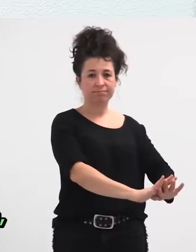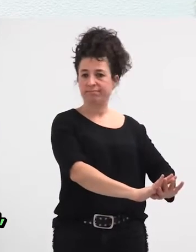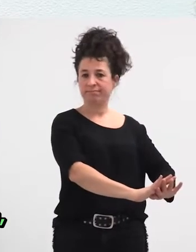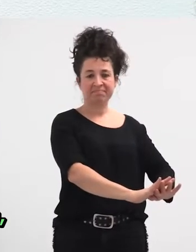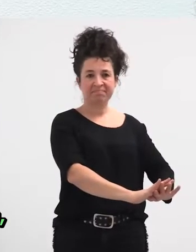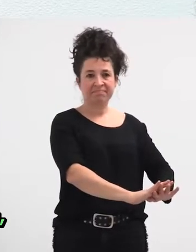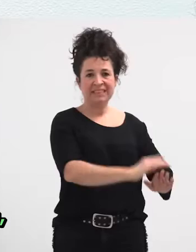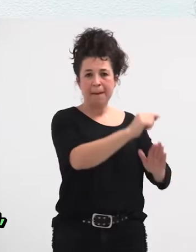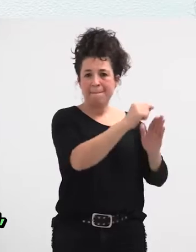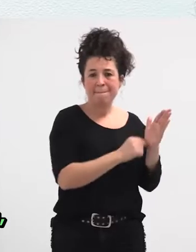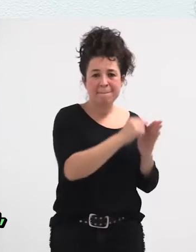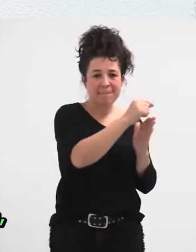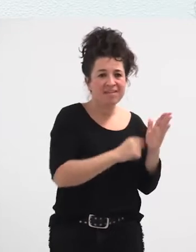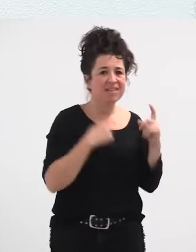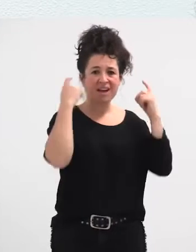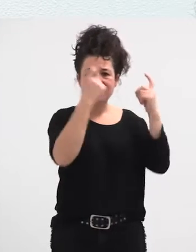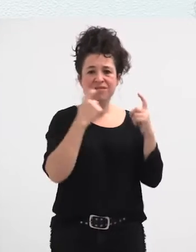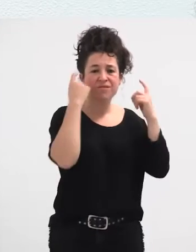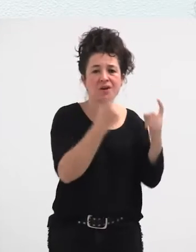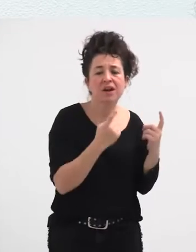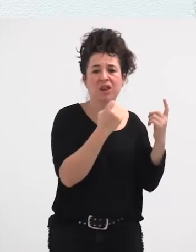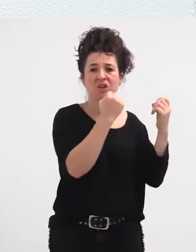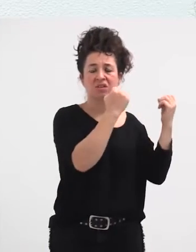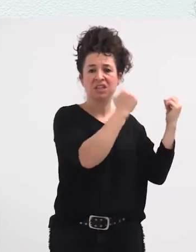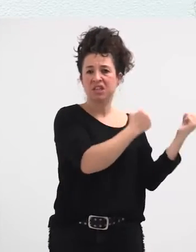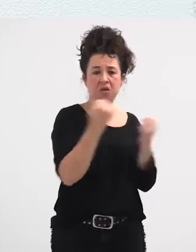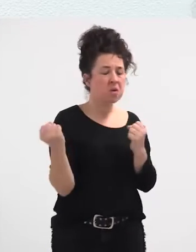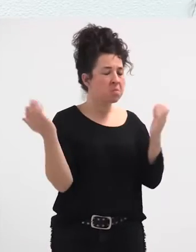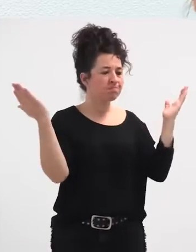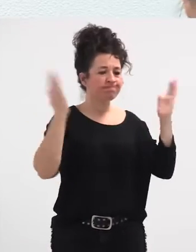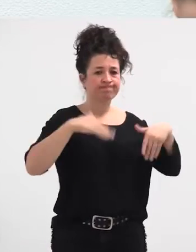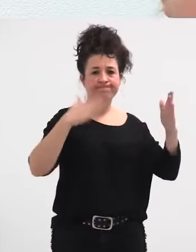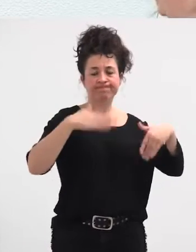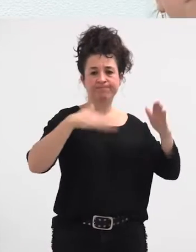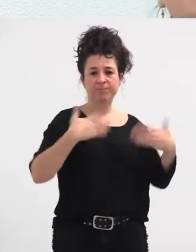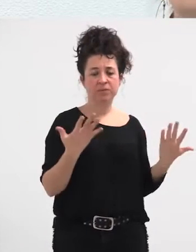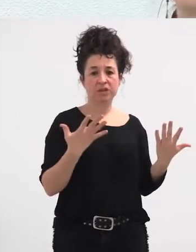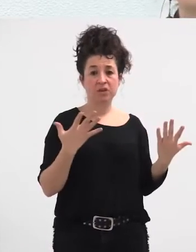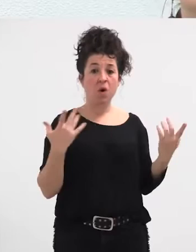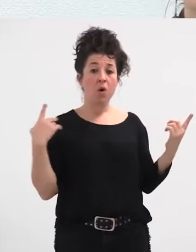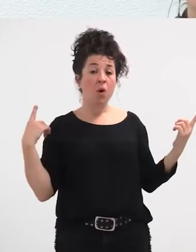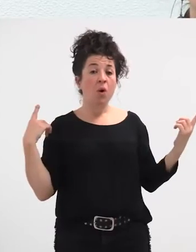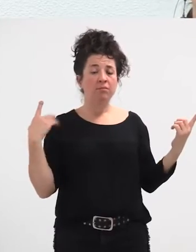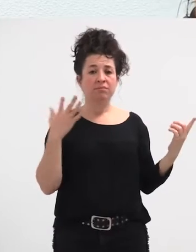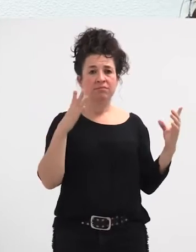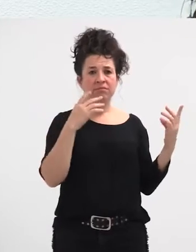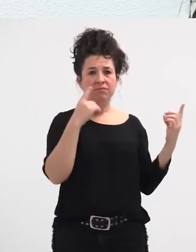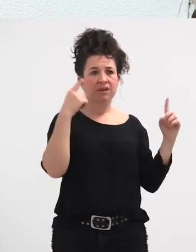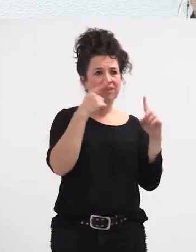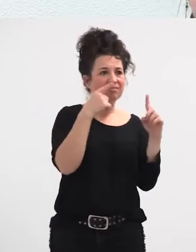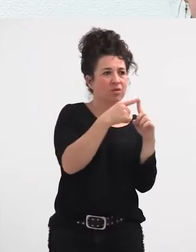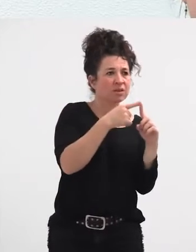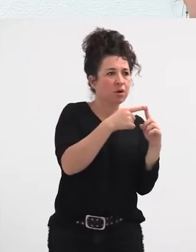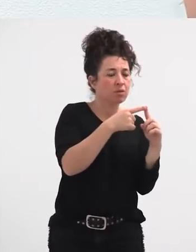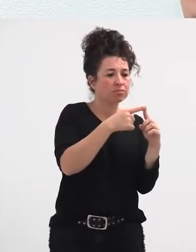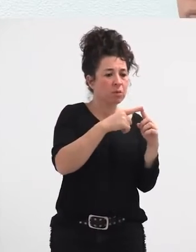neuririk hartu, behar adinako alegin ikegin, hori, gatazkau bideratzeko,